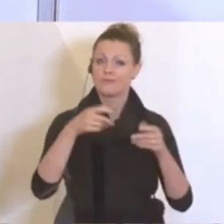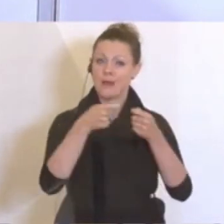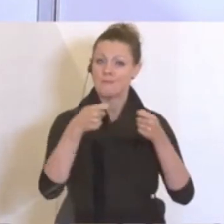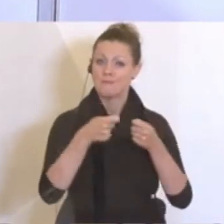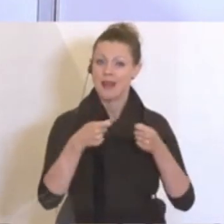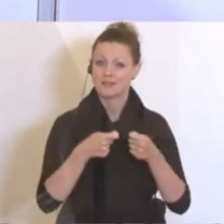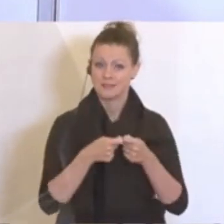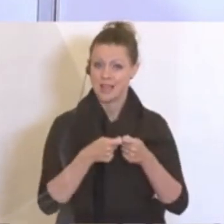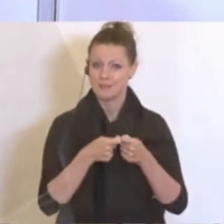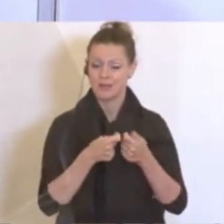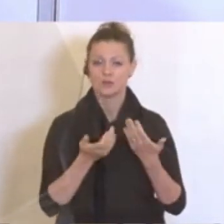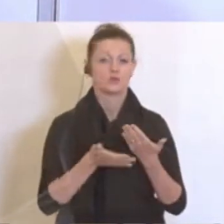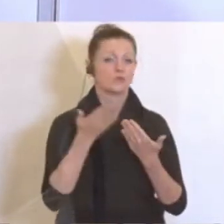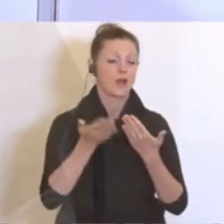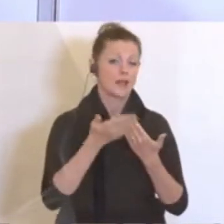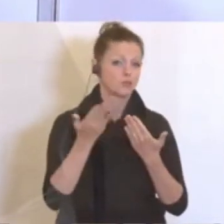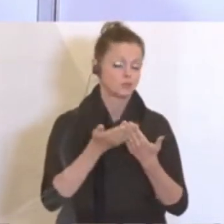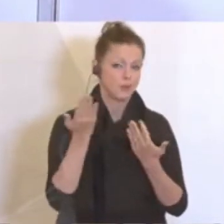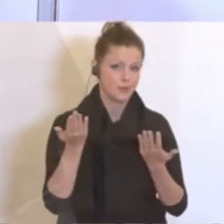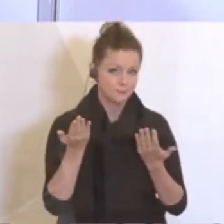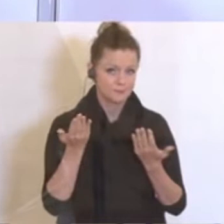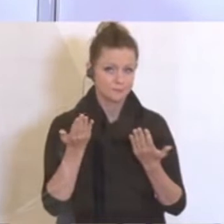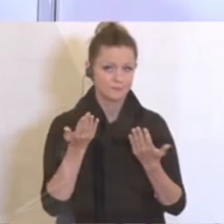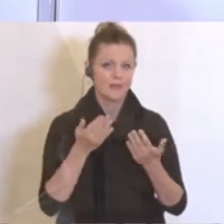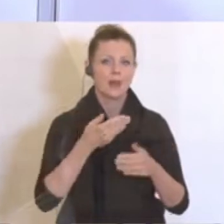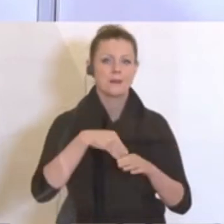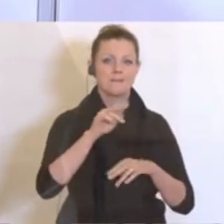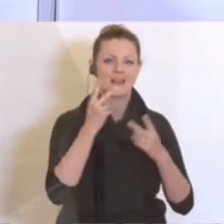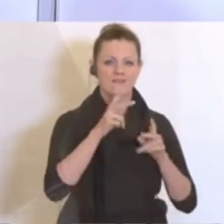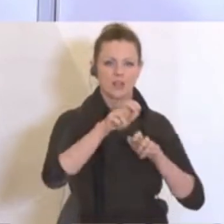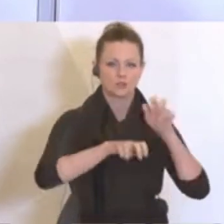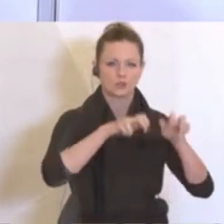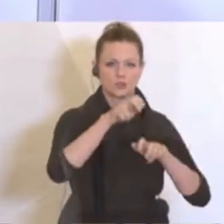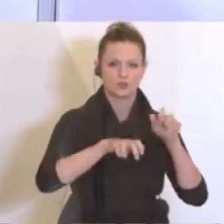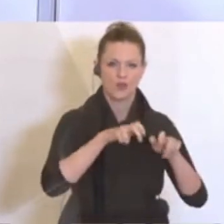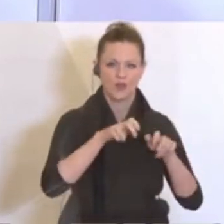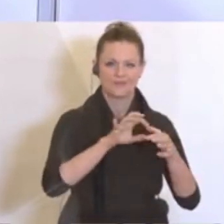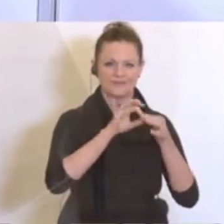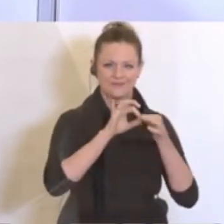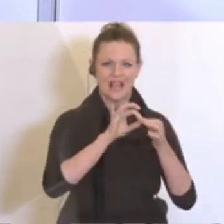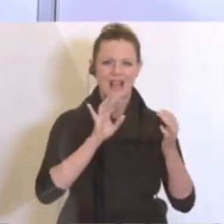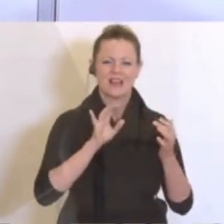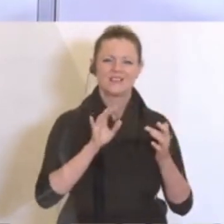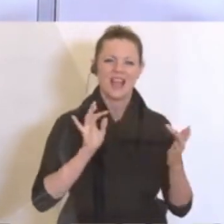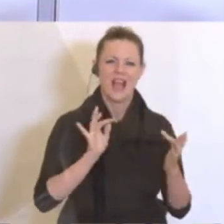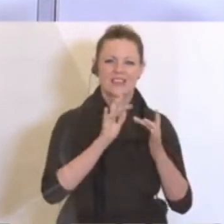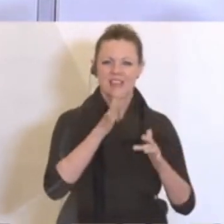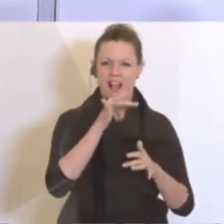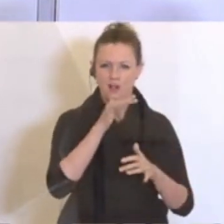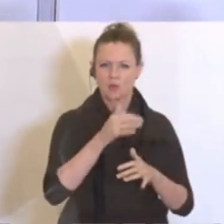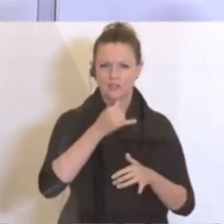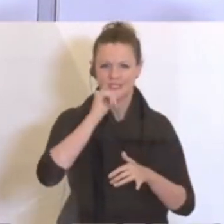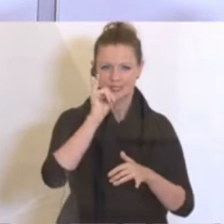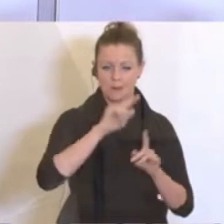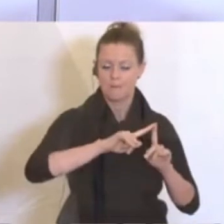von der Senkung der Mehrwertsteuer auf antialkoholische Getränke bis hin zu